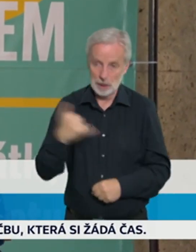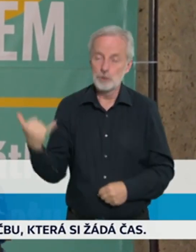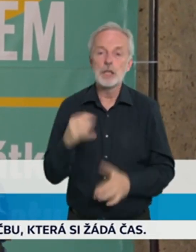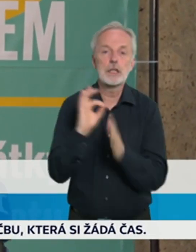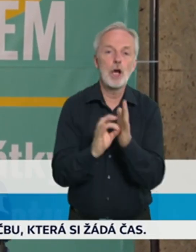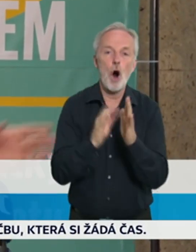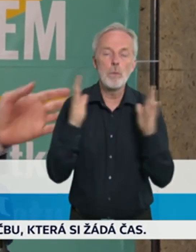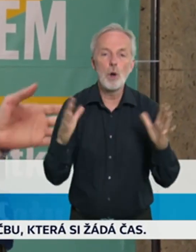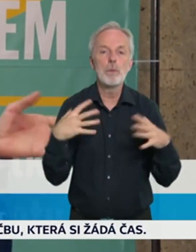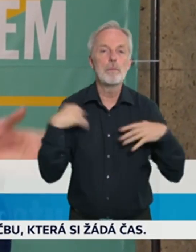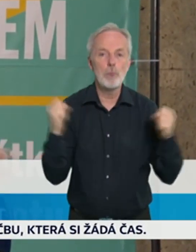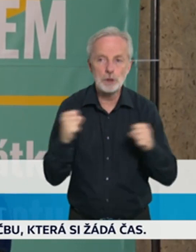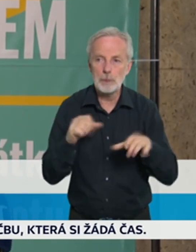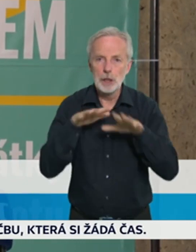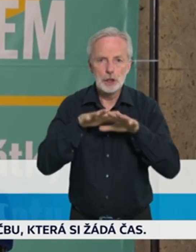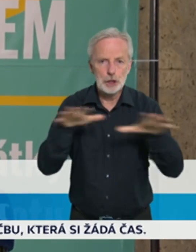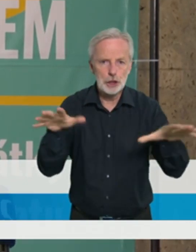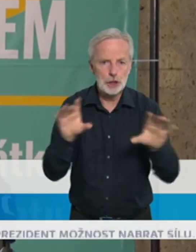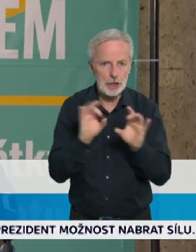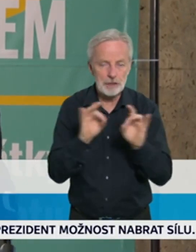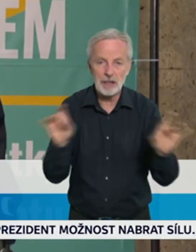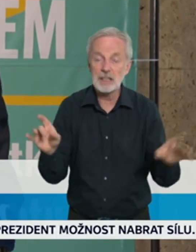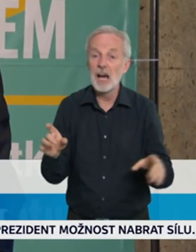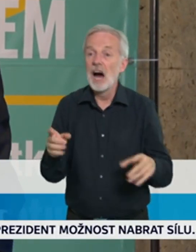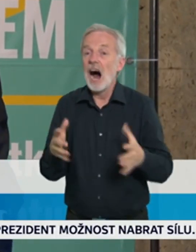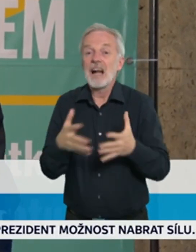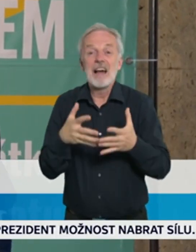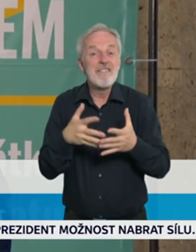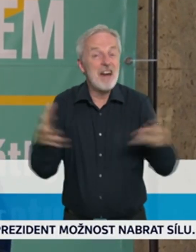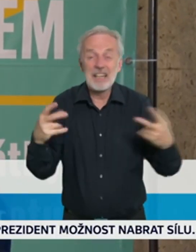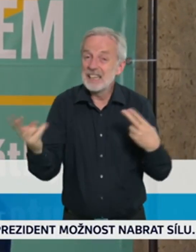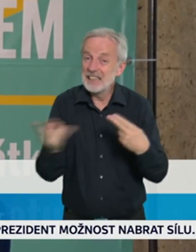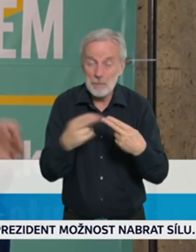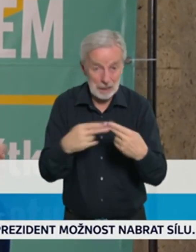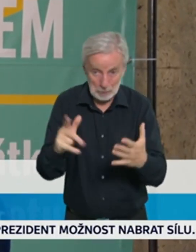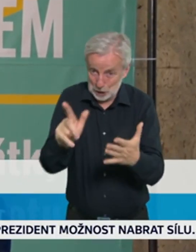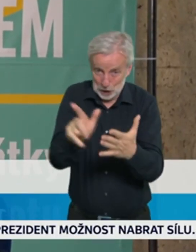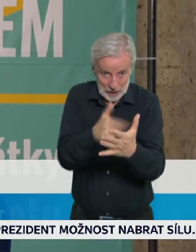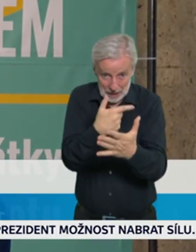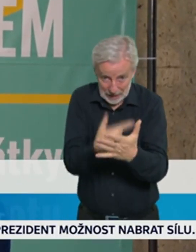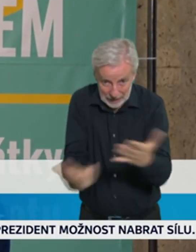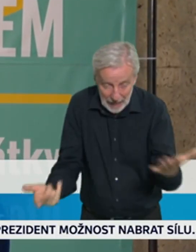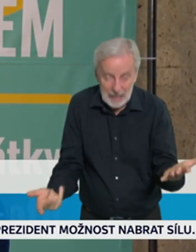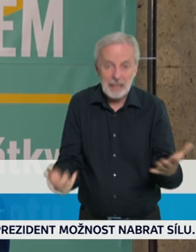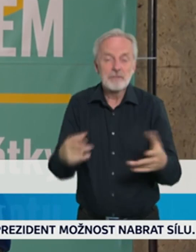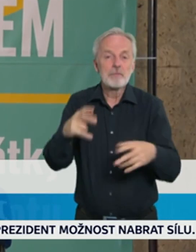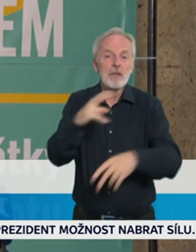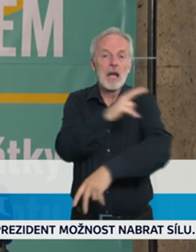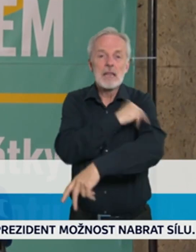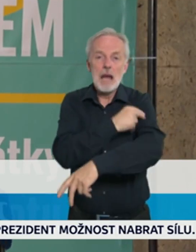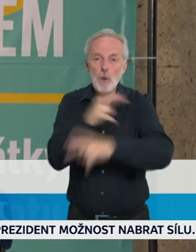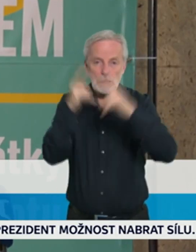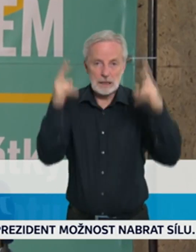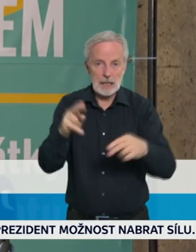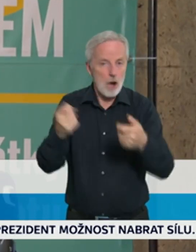nákaz, ale nehrozí nám nějaký významný atak do nemocnic a nehrozí nám nějaký další kolaps zdravotní péče.